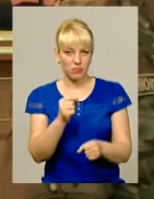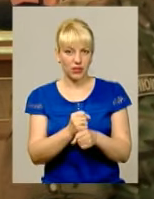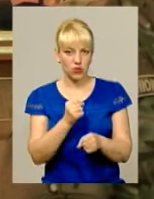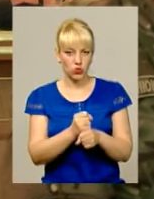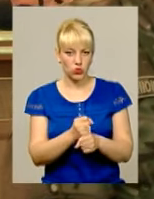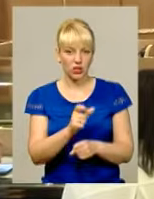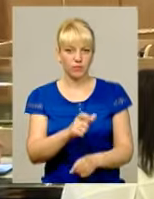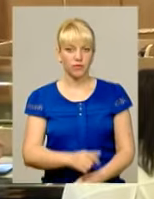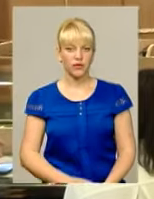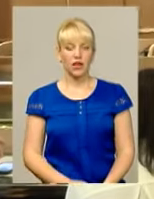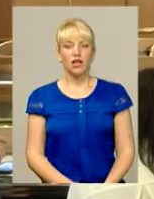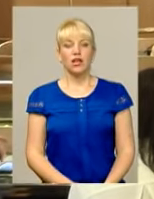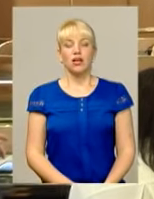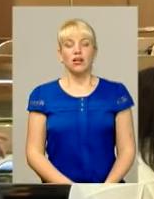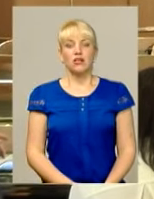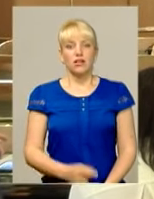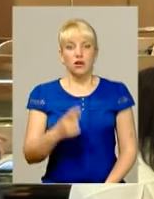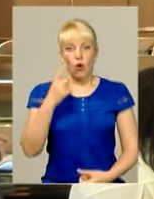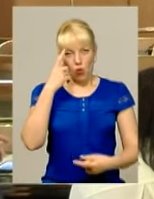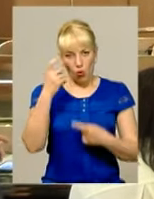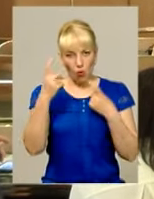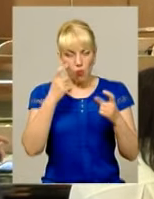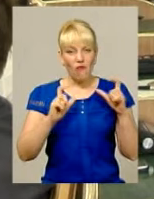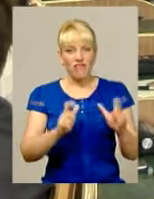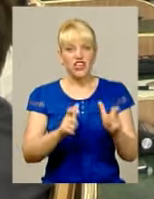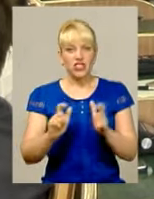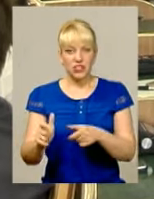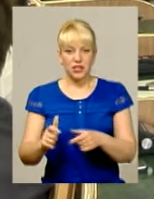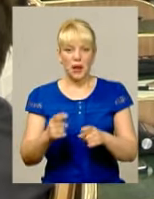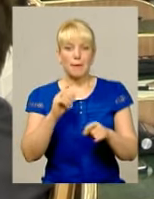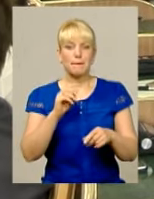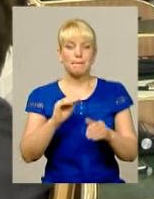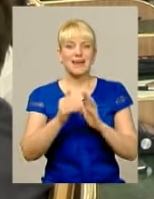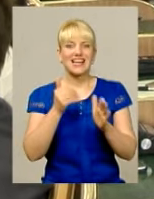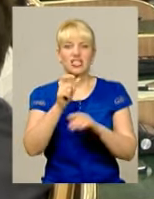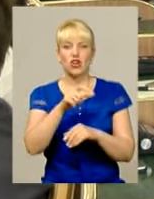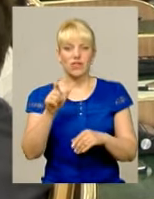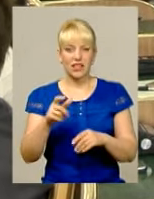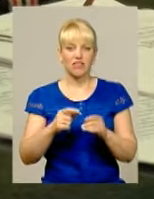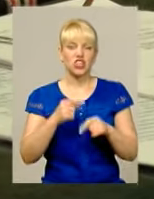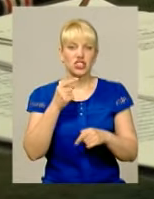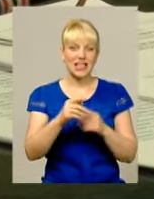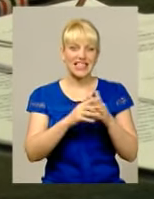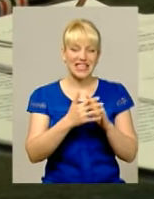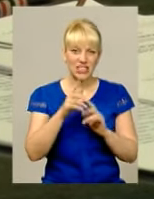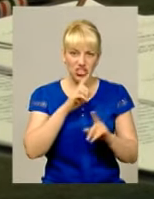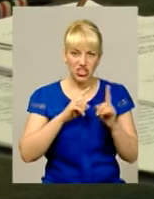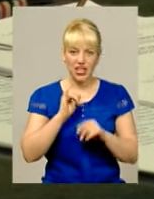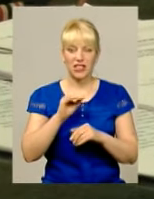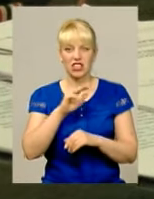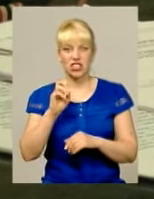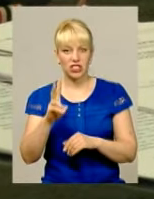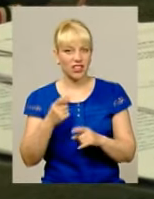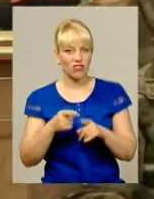працює людей Оповіщення призовників через селищні ради і жеки неефективне Посадові особи